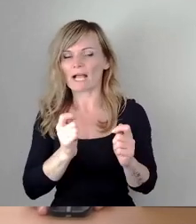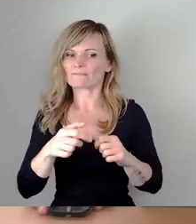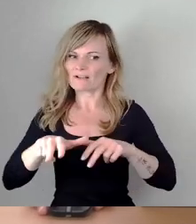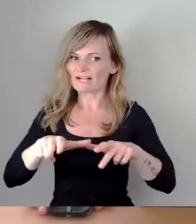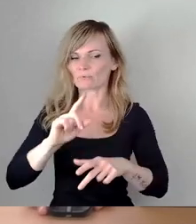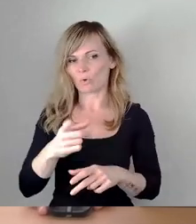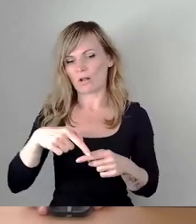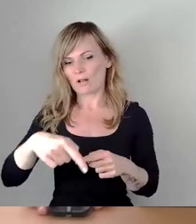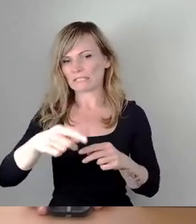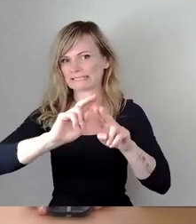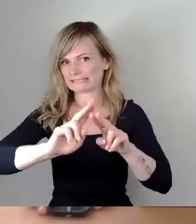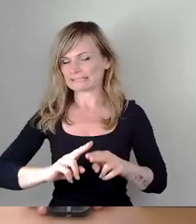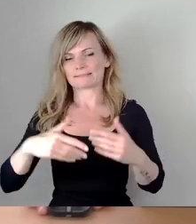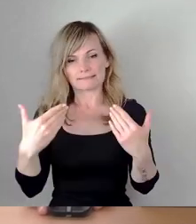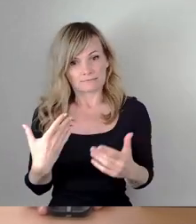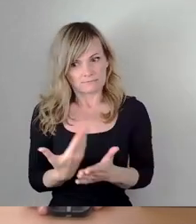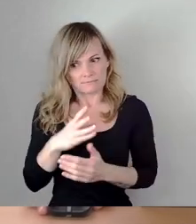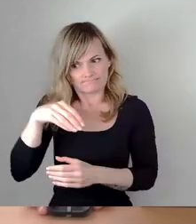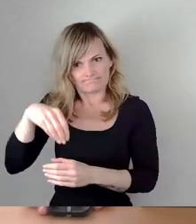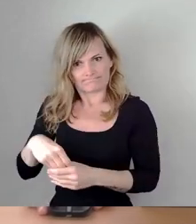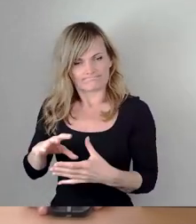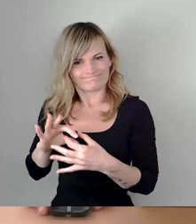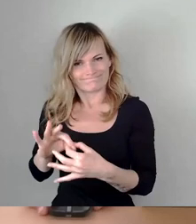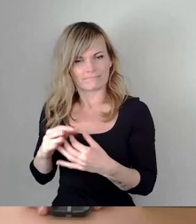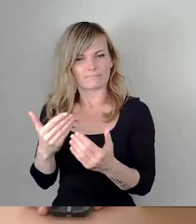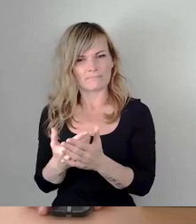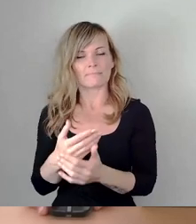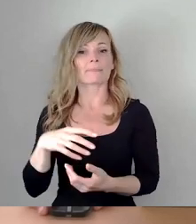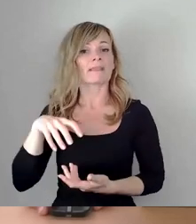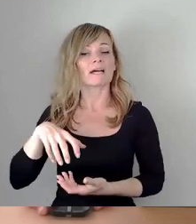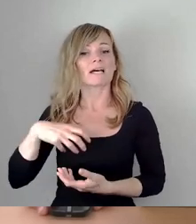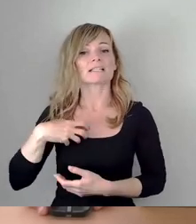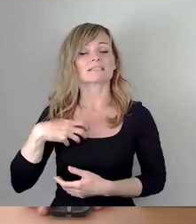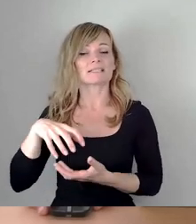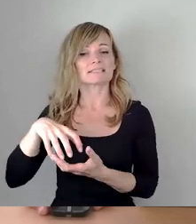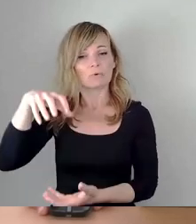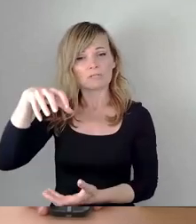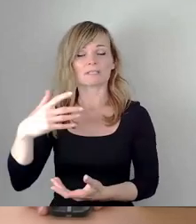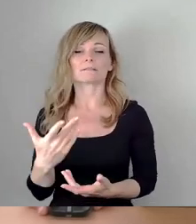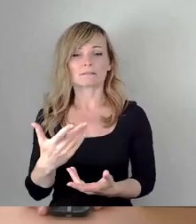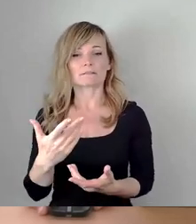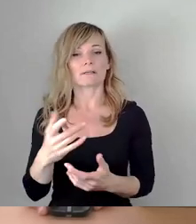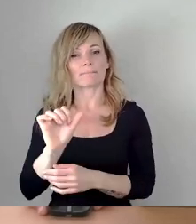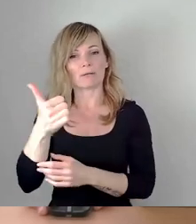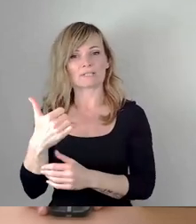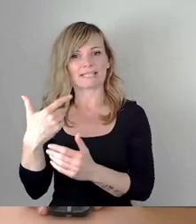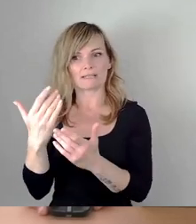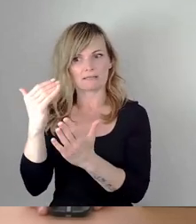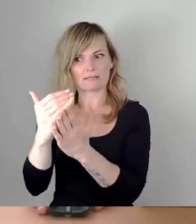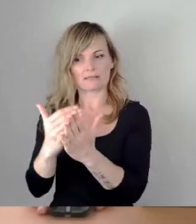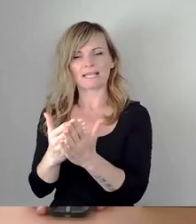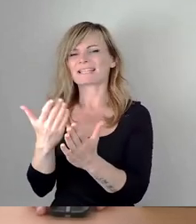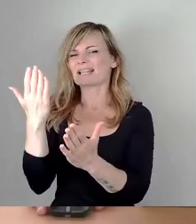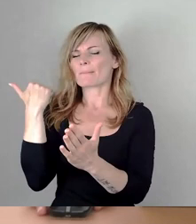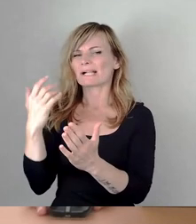Weg geben ist und eben im Sinne der Ressourcen-Prioritäten-Setzung leider bis dato noch nie so weit vorne heran standen, dass wir